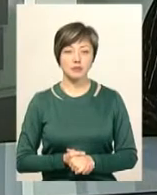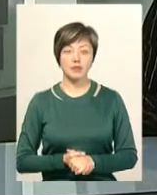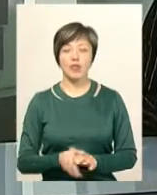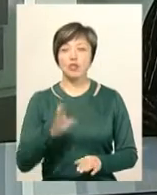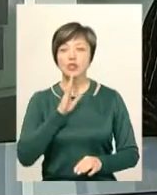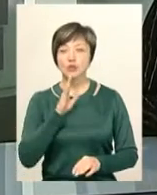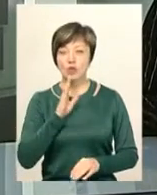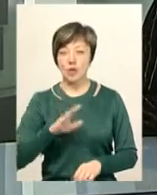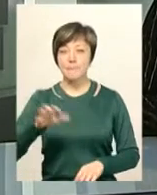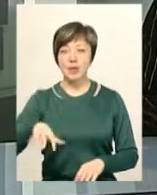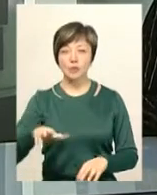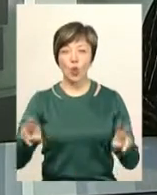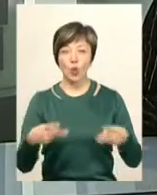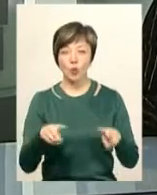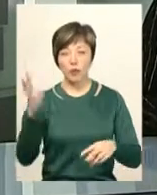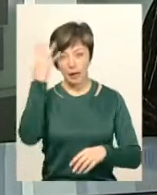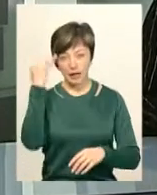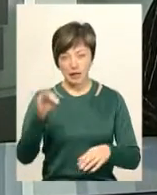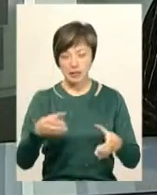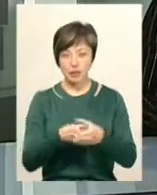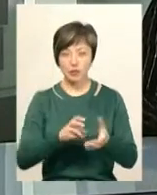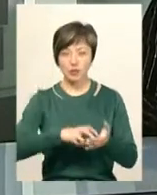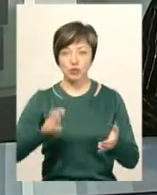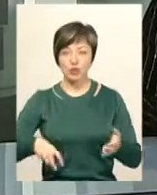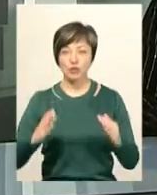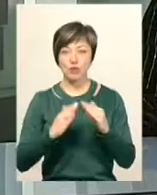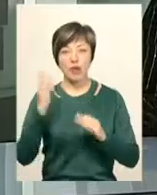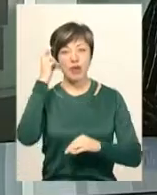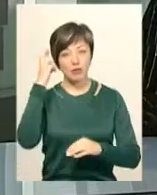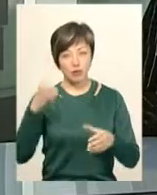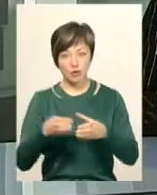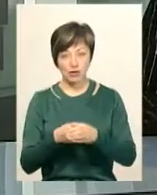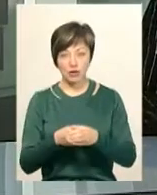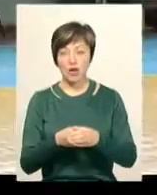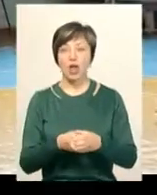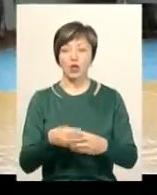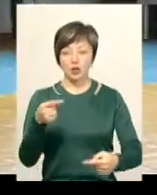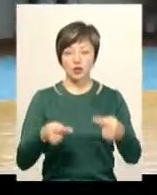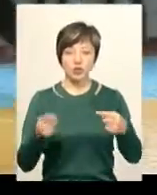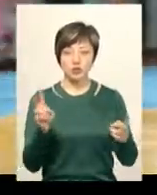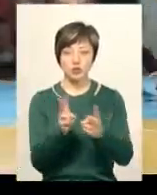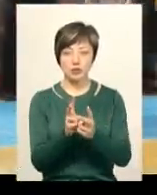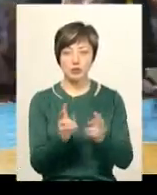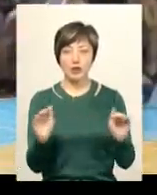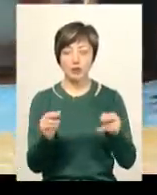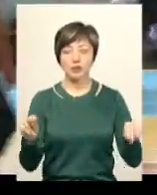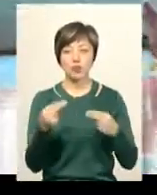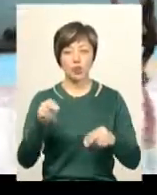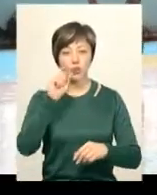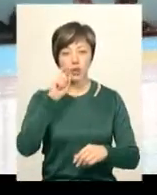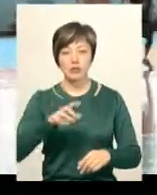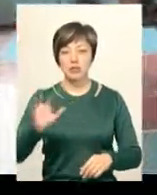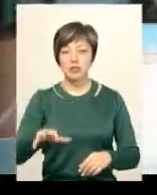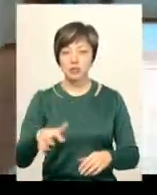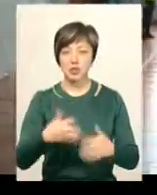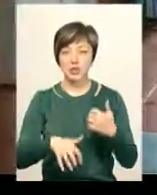Жіночий баскетбольний клуб «Хмельницький» поступився вдома в столичному Київбаскету. Сутичка відбулася в рамках чемпіонату України з